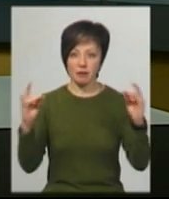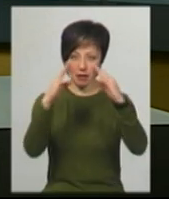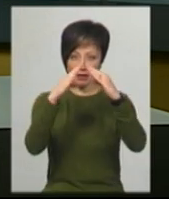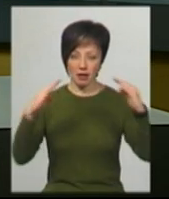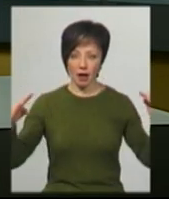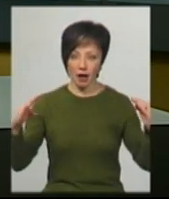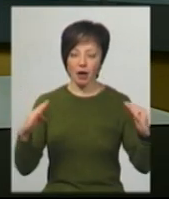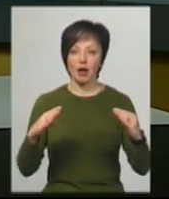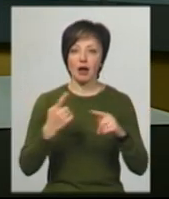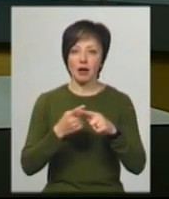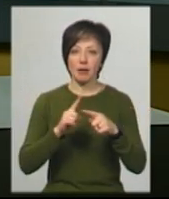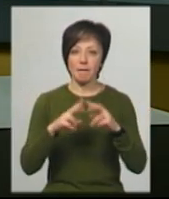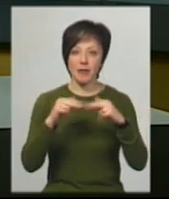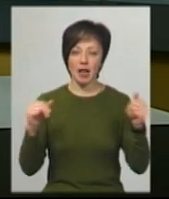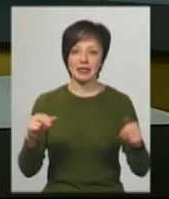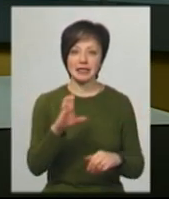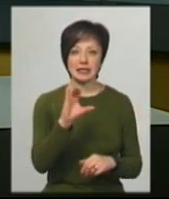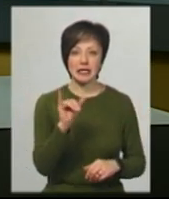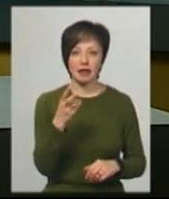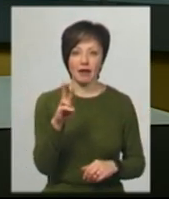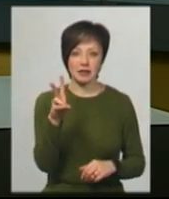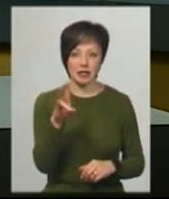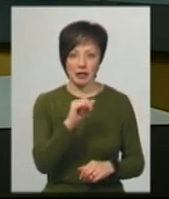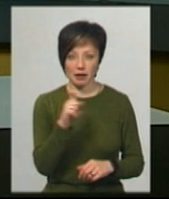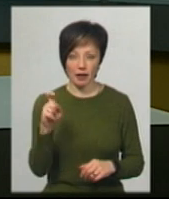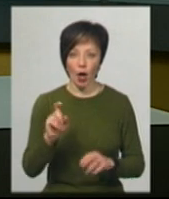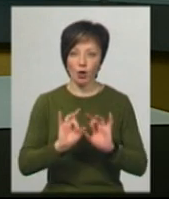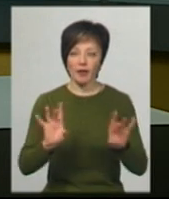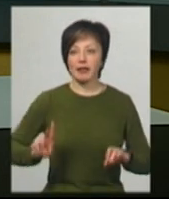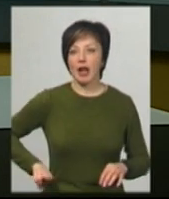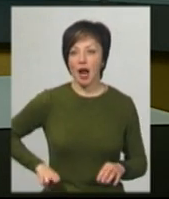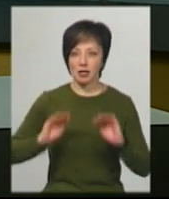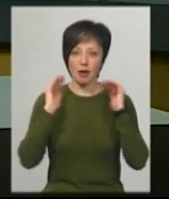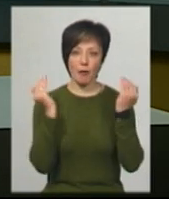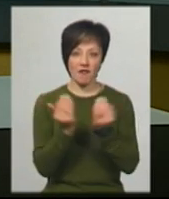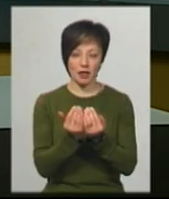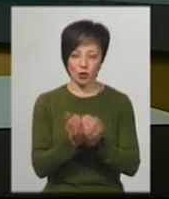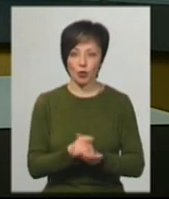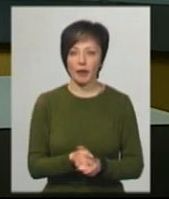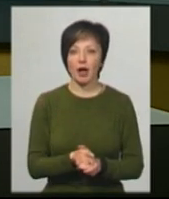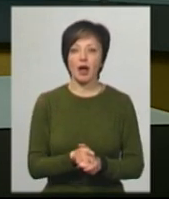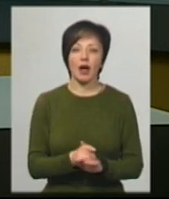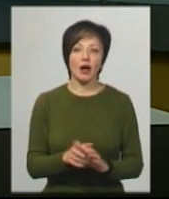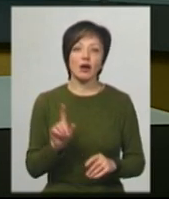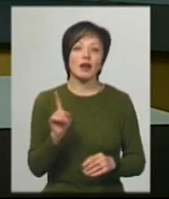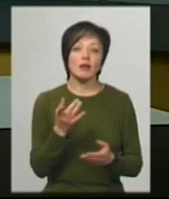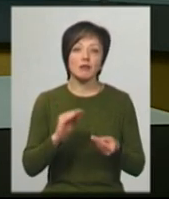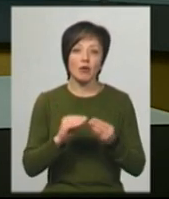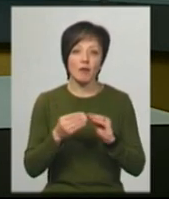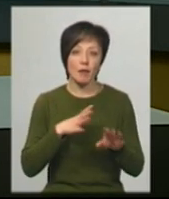донжона круглої вежі Палацу Синявських. Про це розповів директор заповіднику Олег Погорілець. З чим зіткнулися